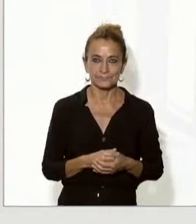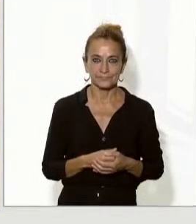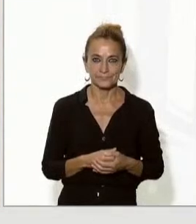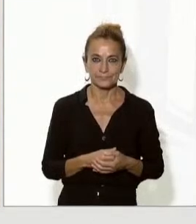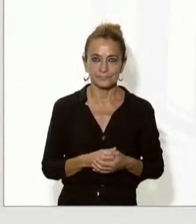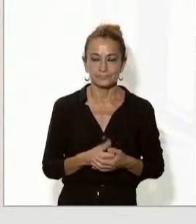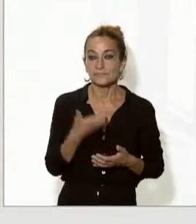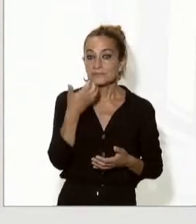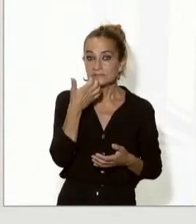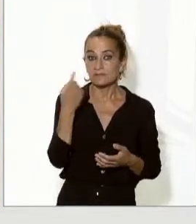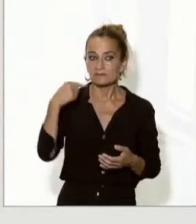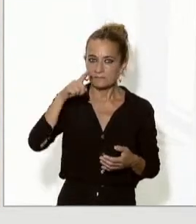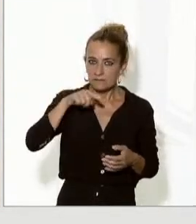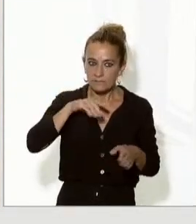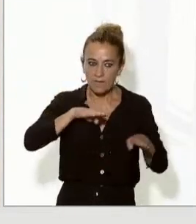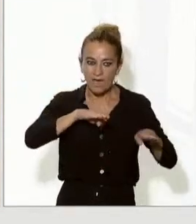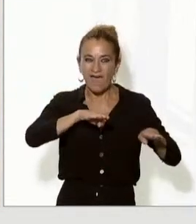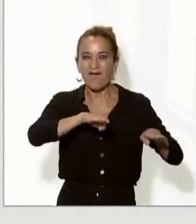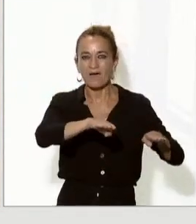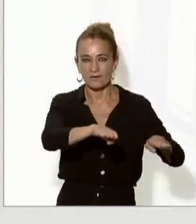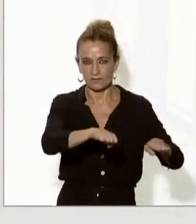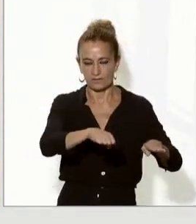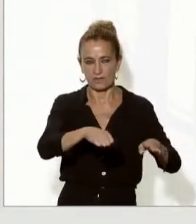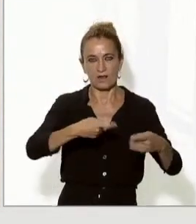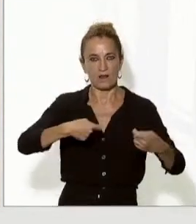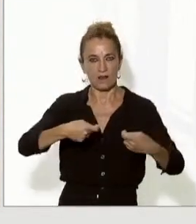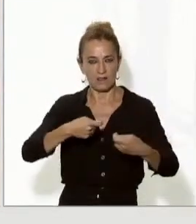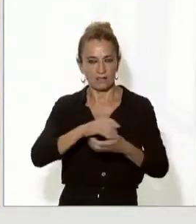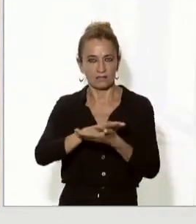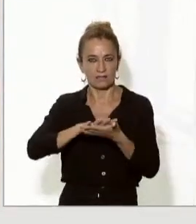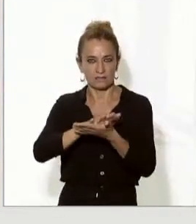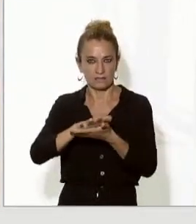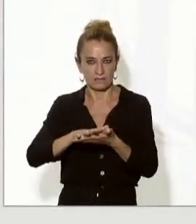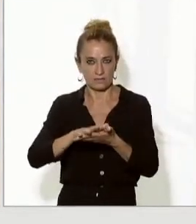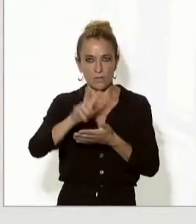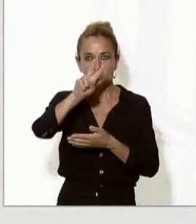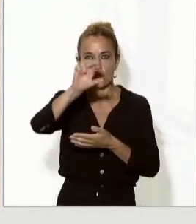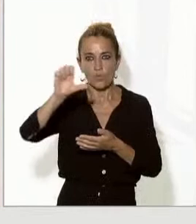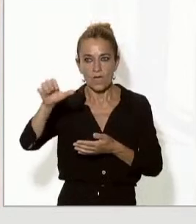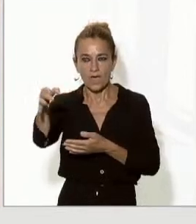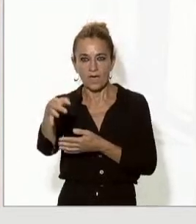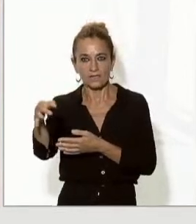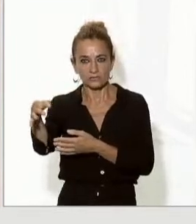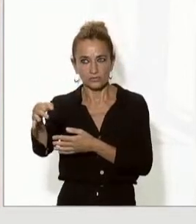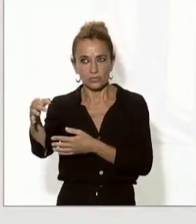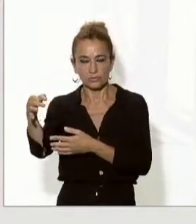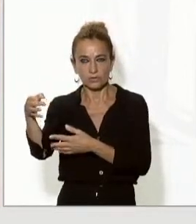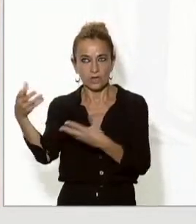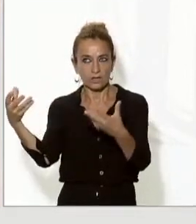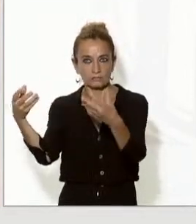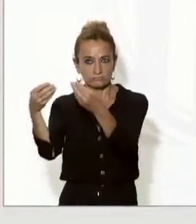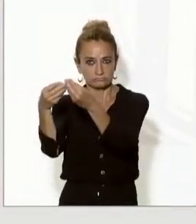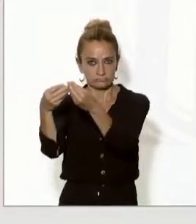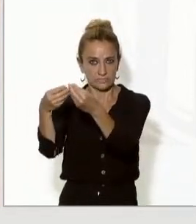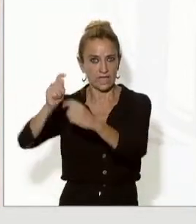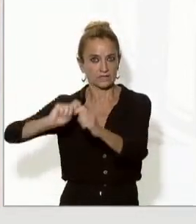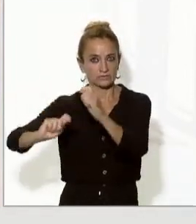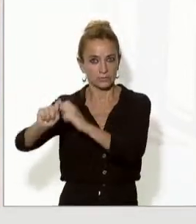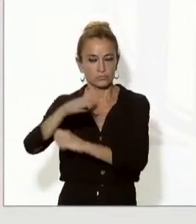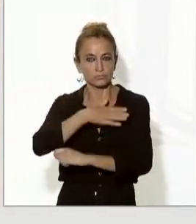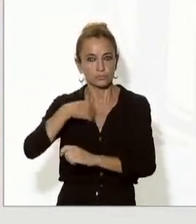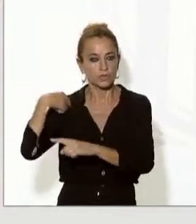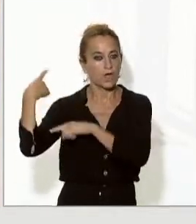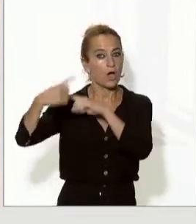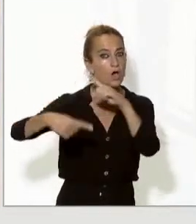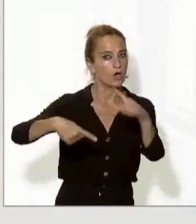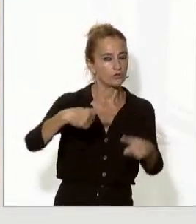doncs, en paral·lel també s'està negociant entre la Unió Europea i Andorra un acord d'associació, això també té conseqüències pel que